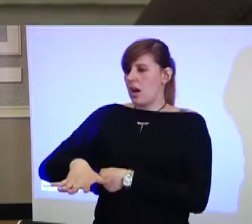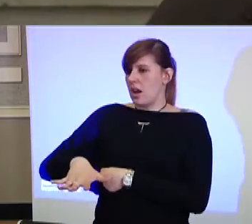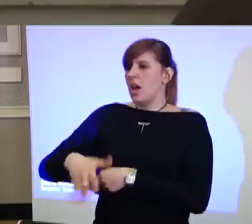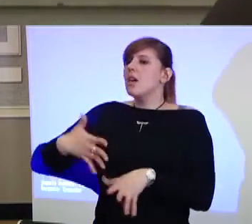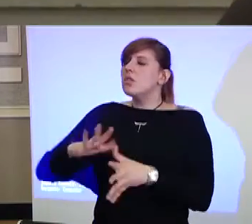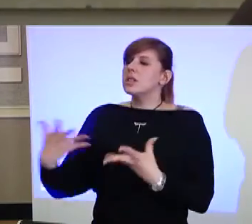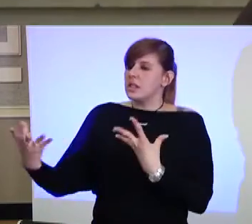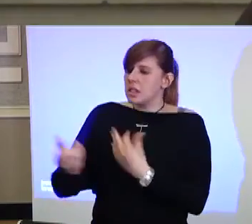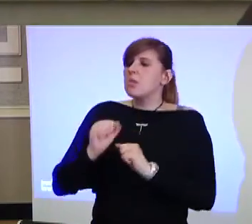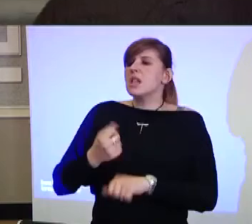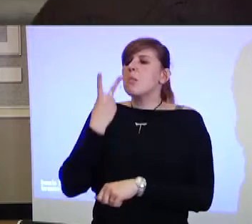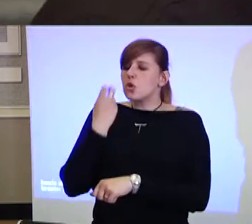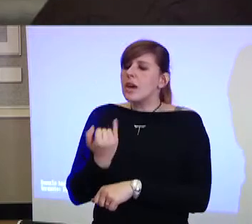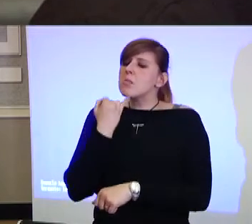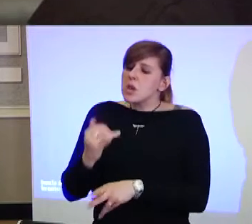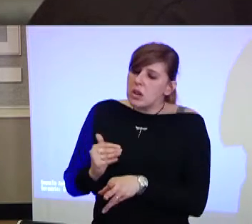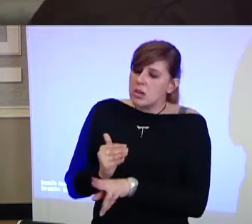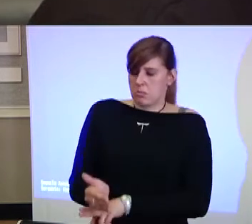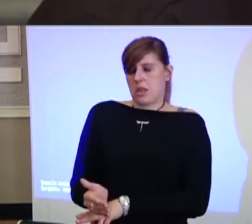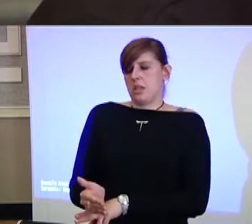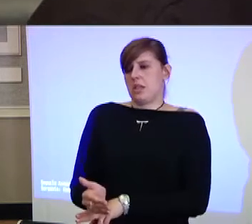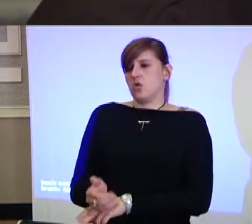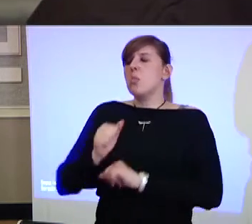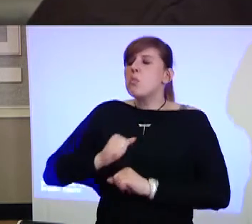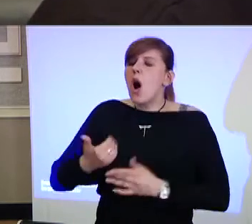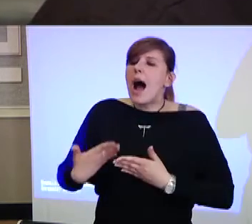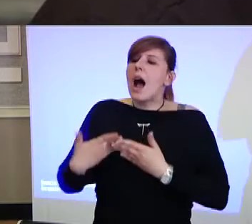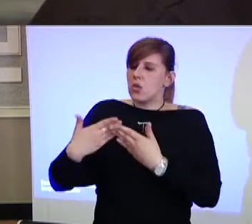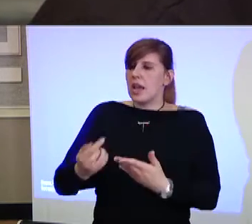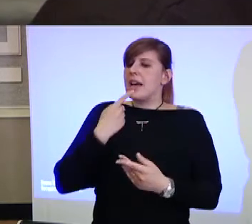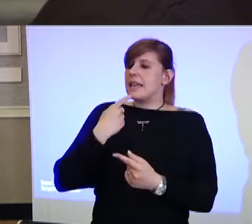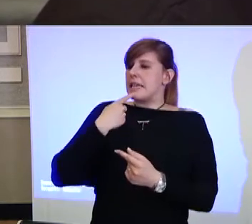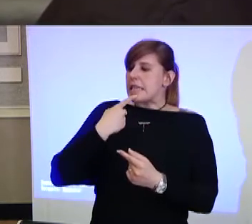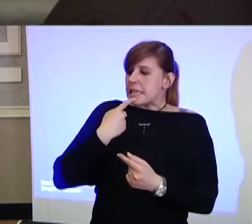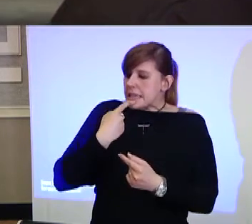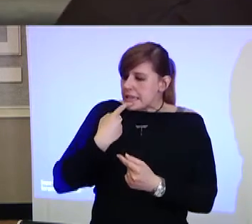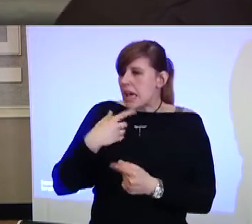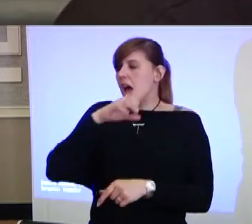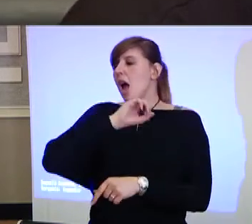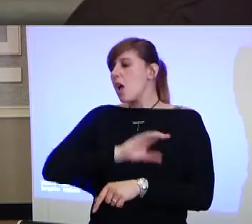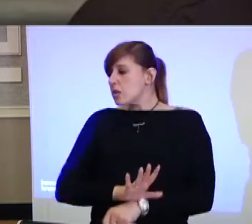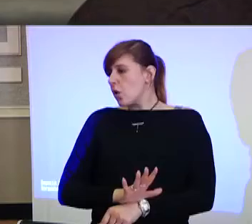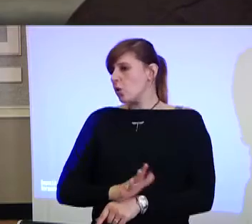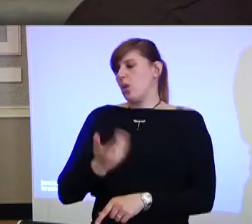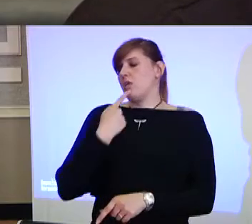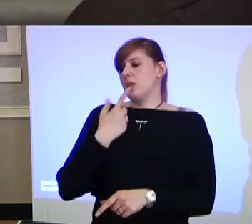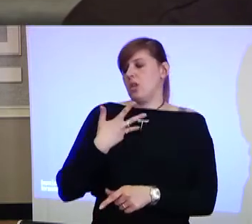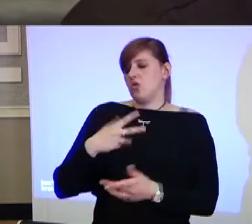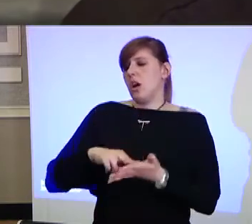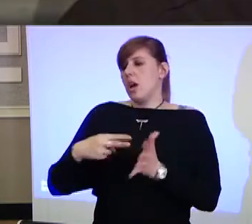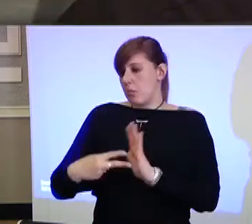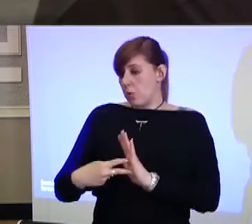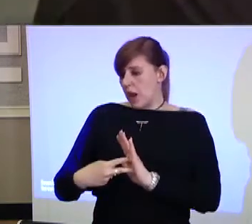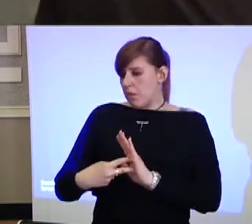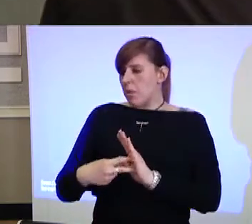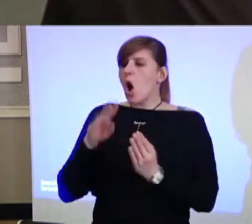un piccolo passaggio che potrà aiutare quelli che stanno oltre noi rispetto al discorso delle istituzioni a